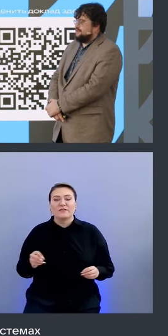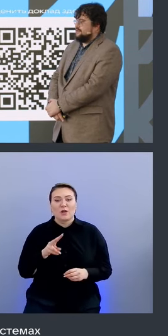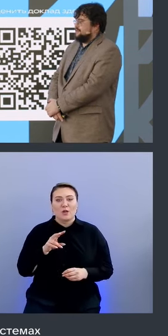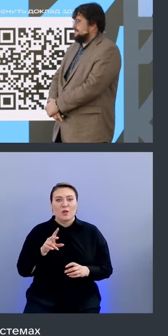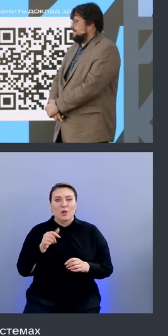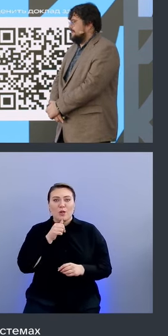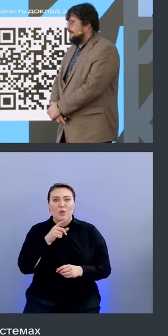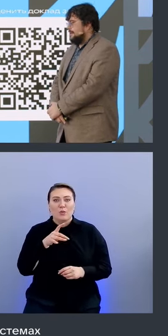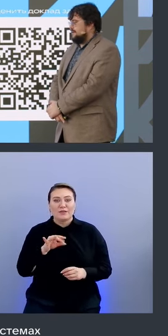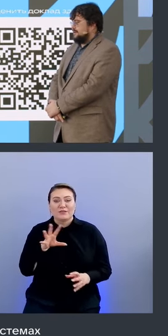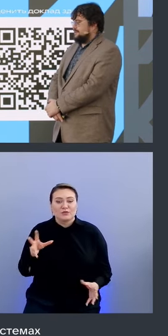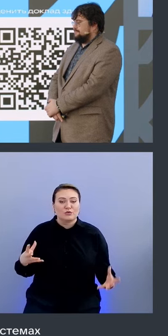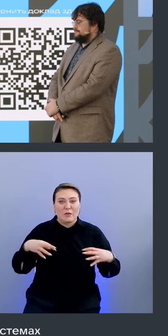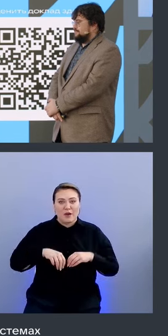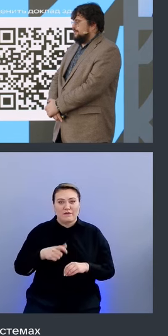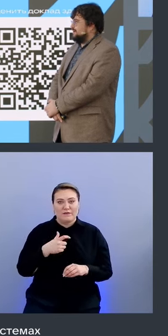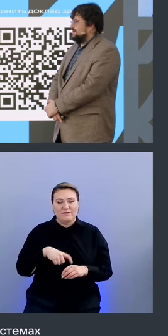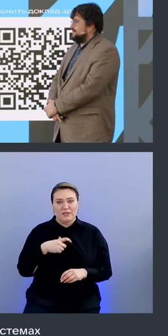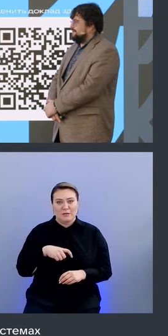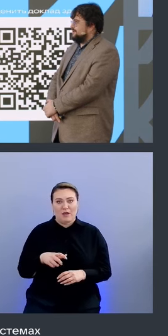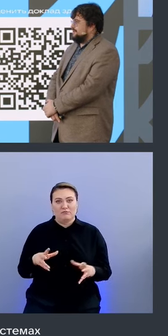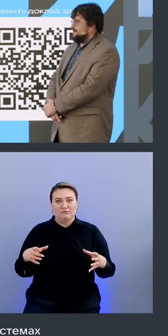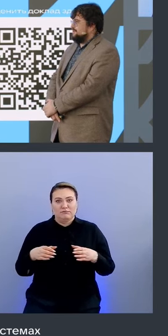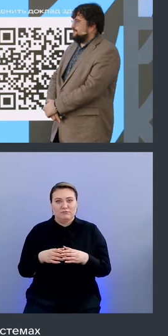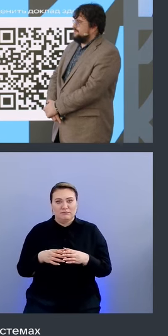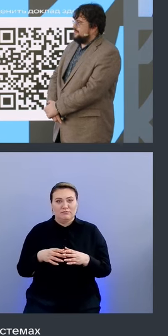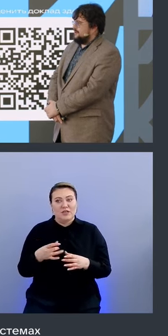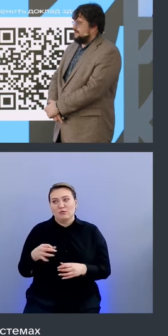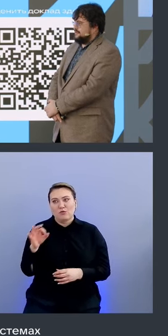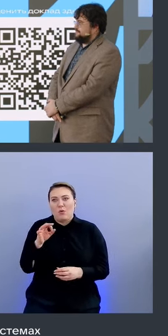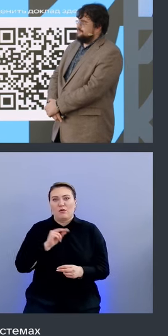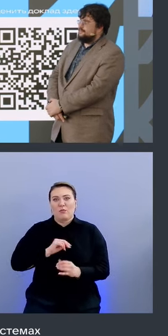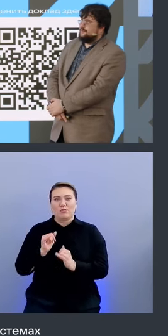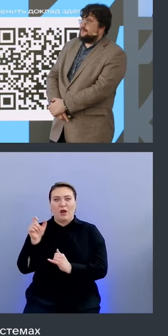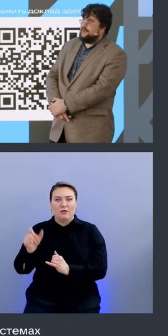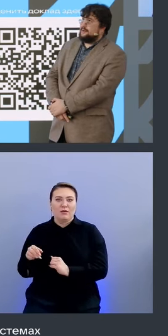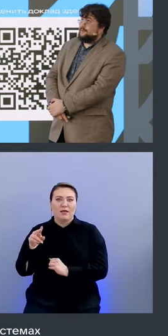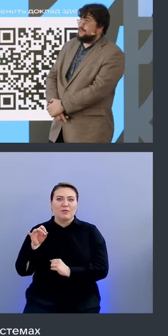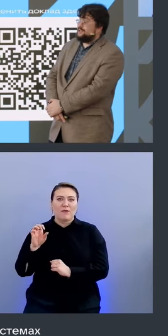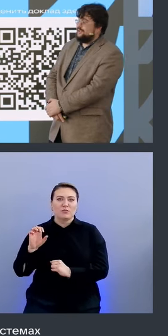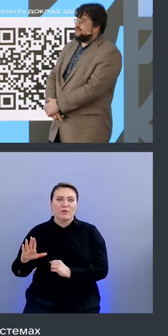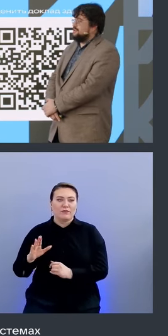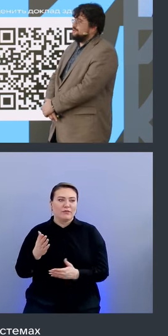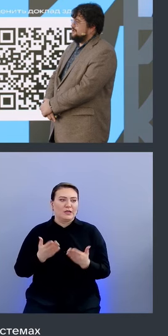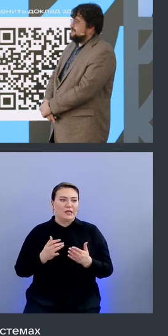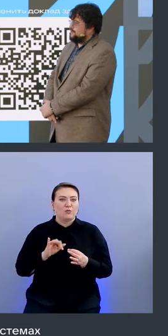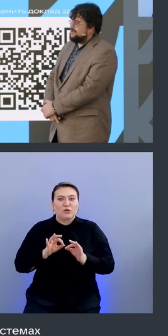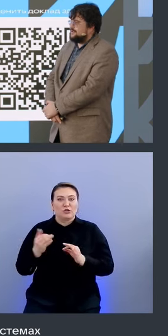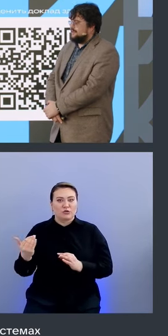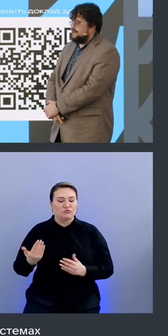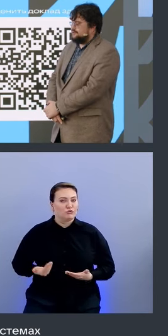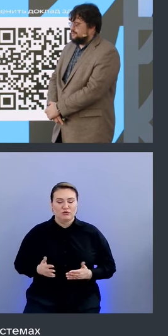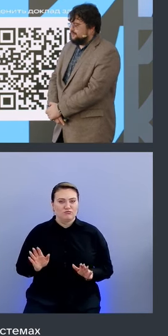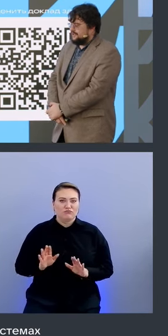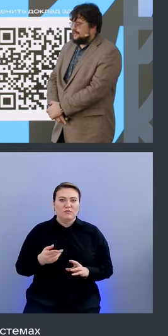то есть то есть здесь ноль работы для девопсов или для там для усложнений к жизни то есть это наоборот